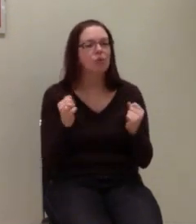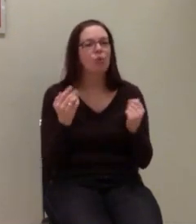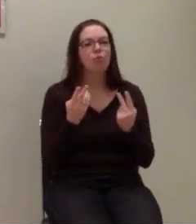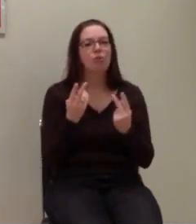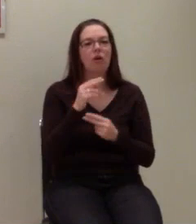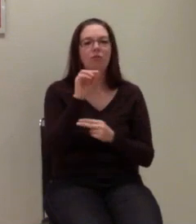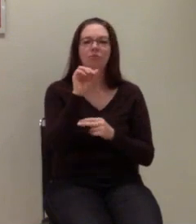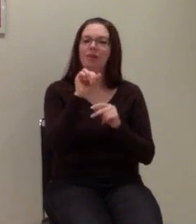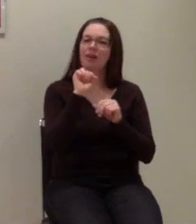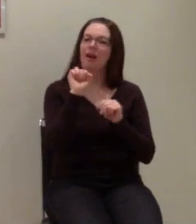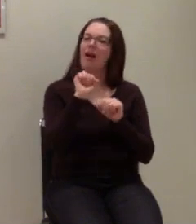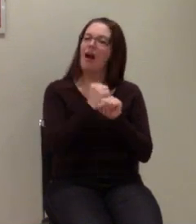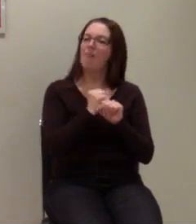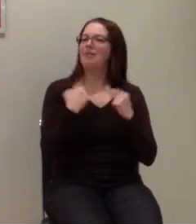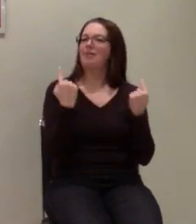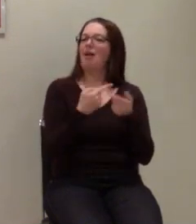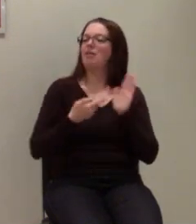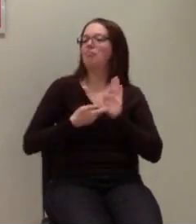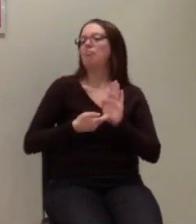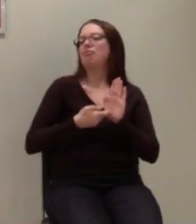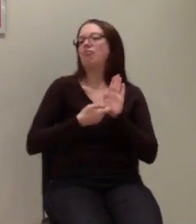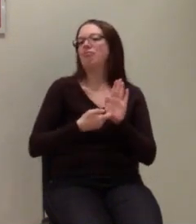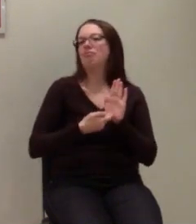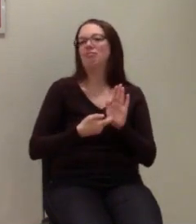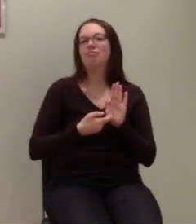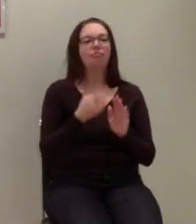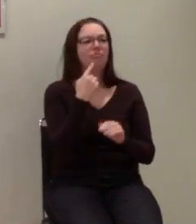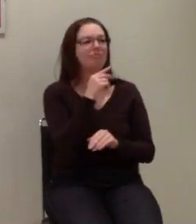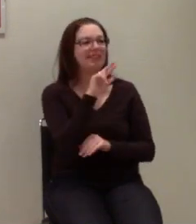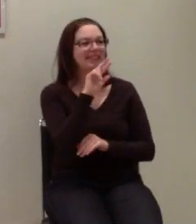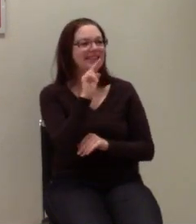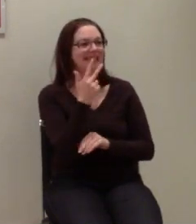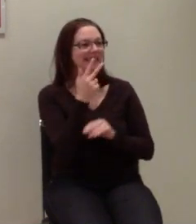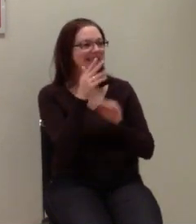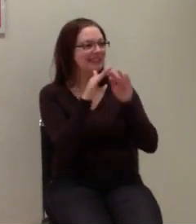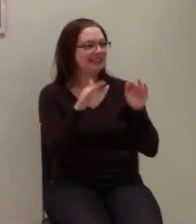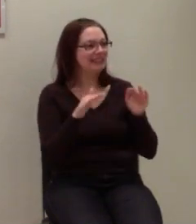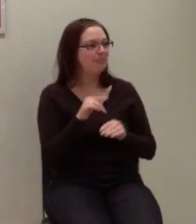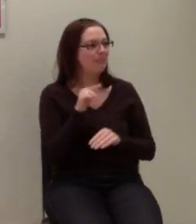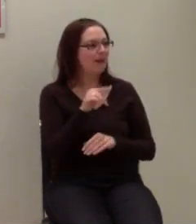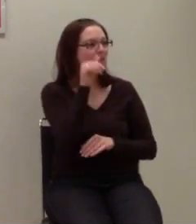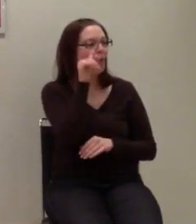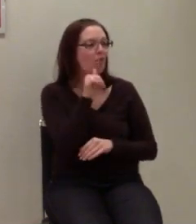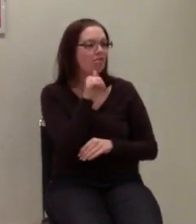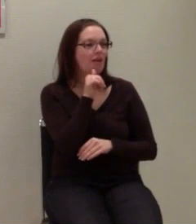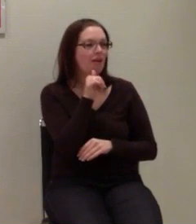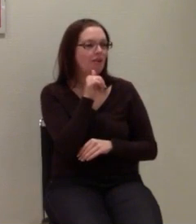aufmerksam machen. Der 3. Dezember ist leider ein Montag. Montag.